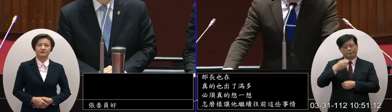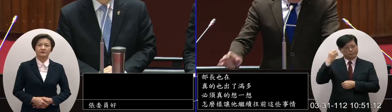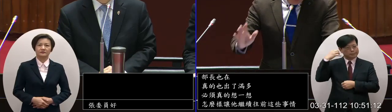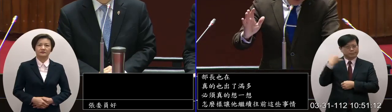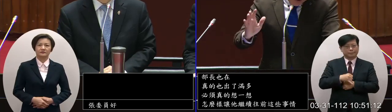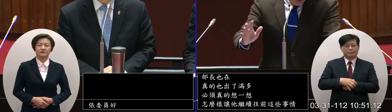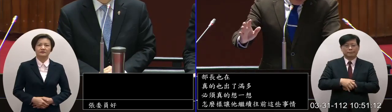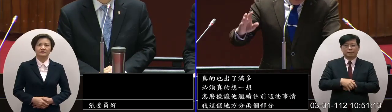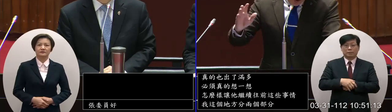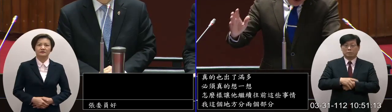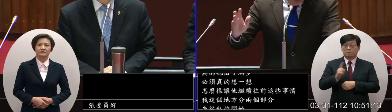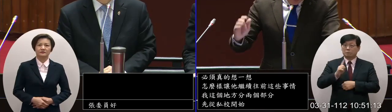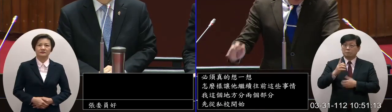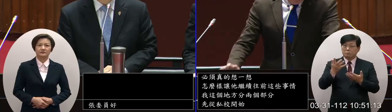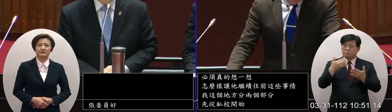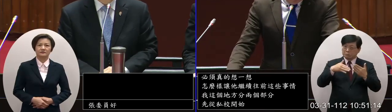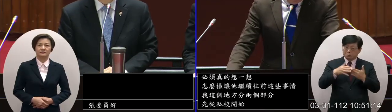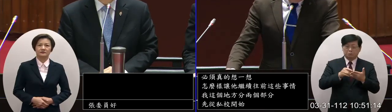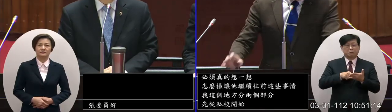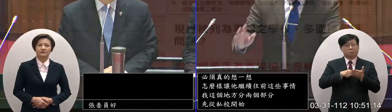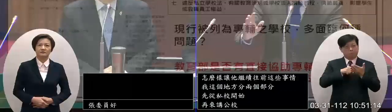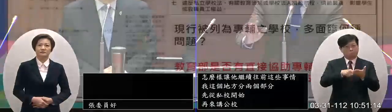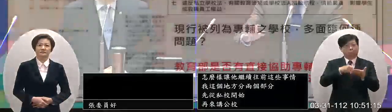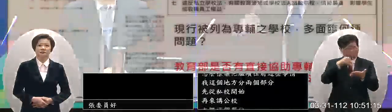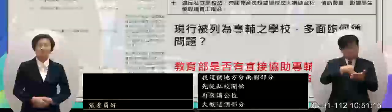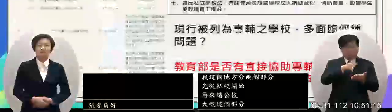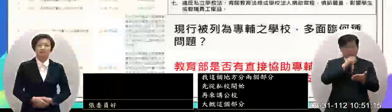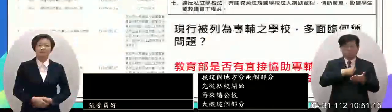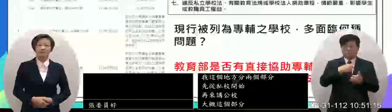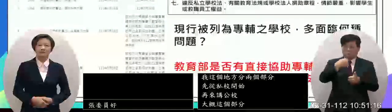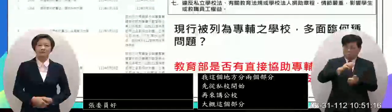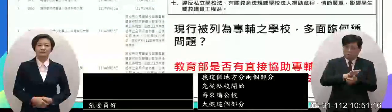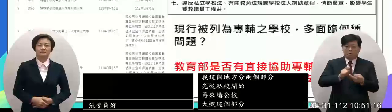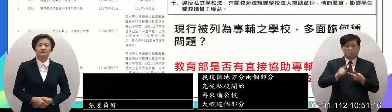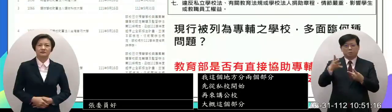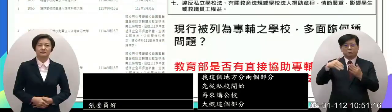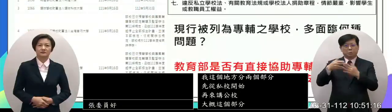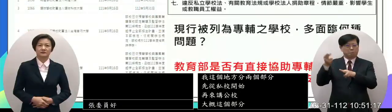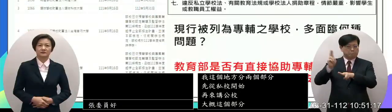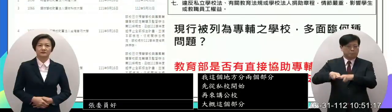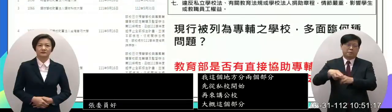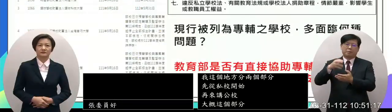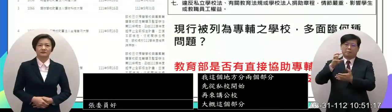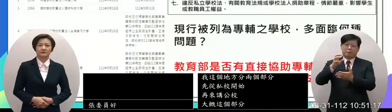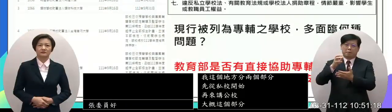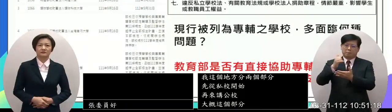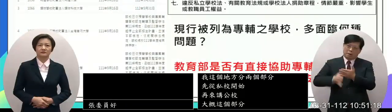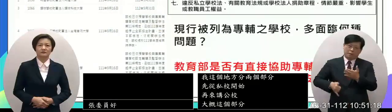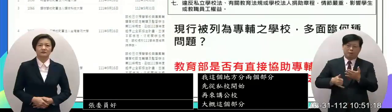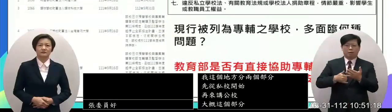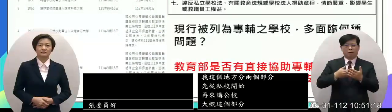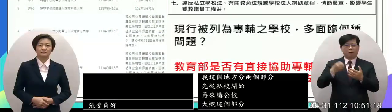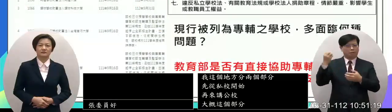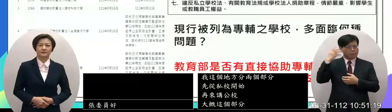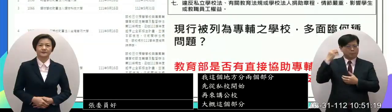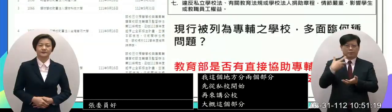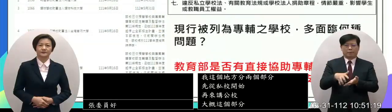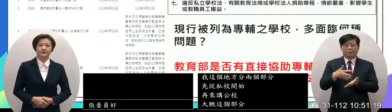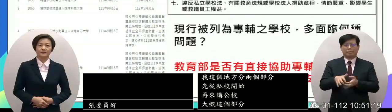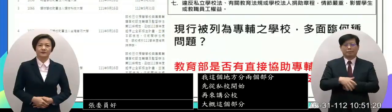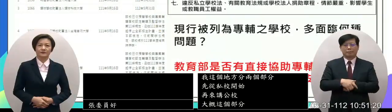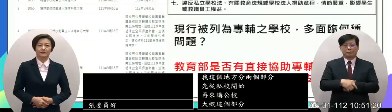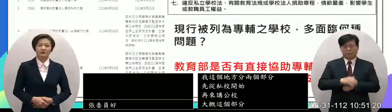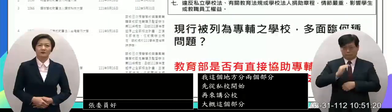息了就是哪些學校又列為專服了然後哪些學校又退場了這個新聞太多我們真的不用多說了